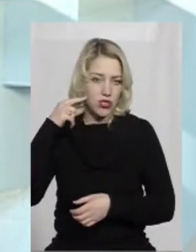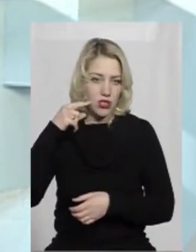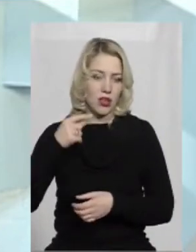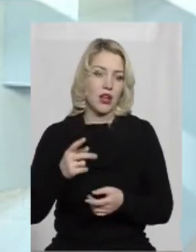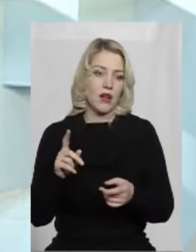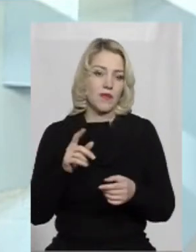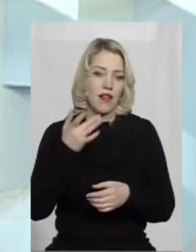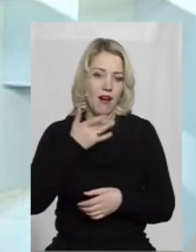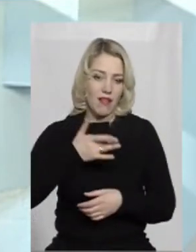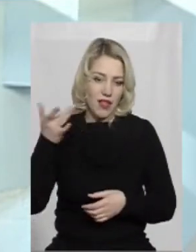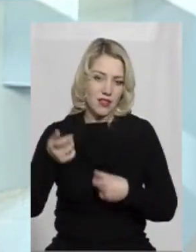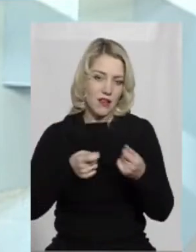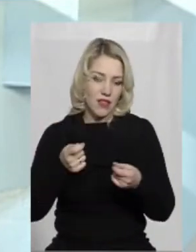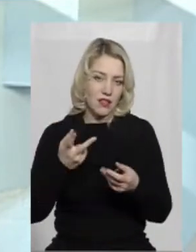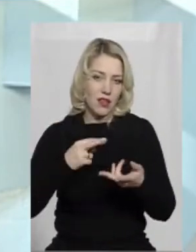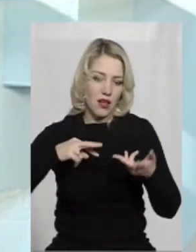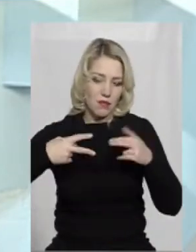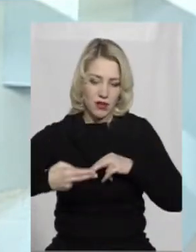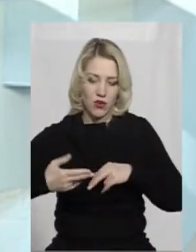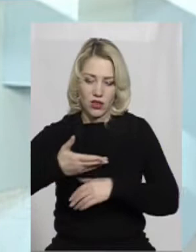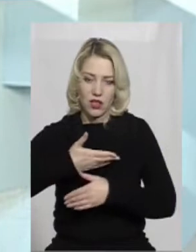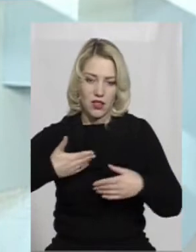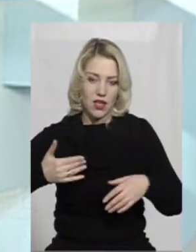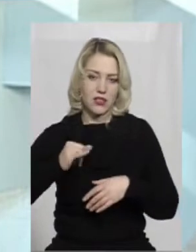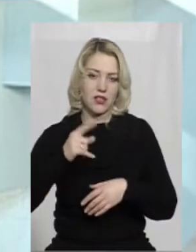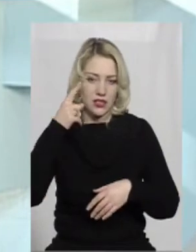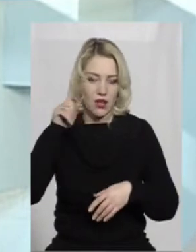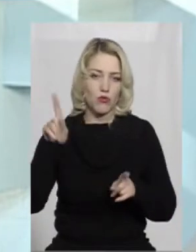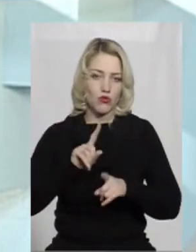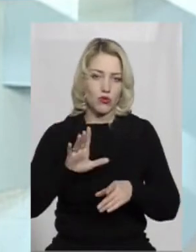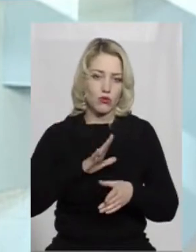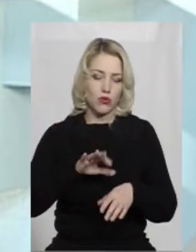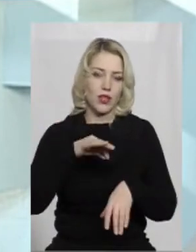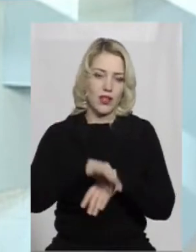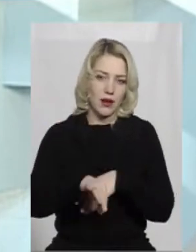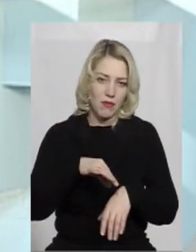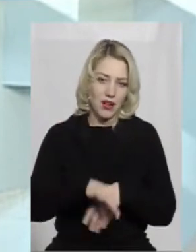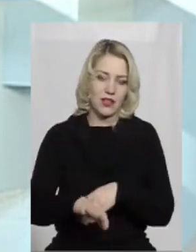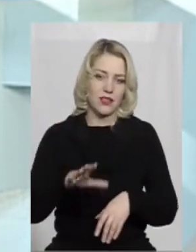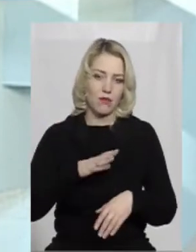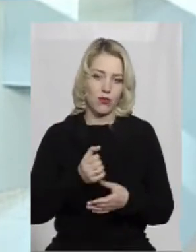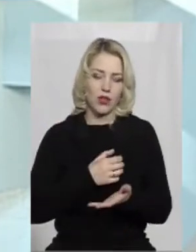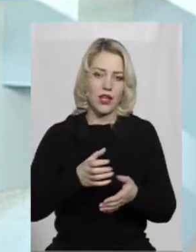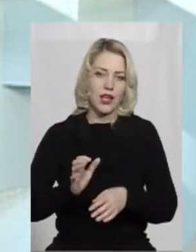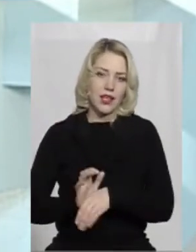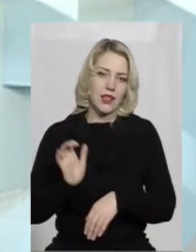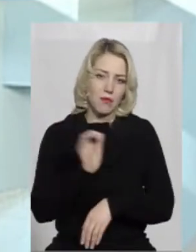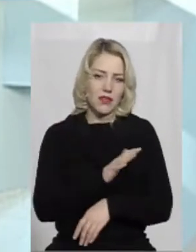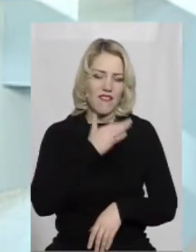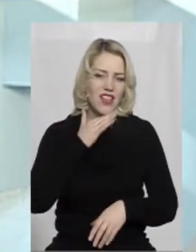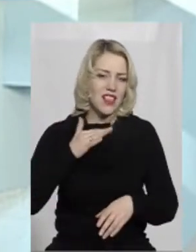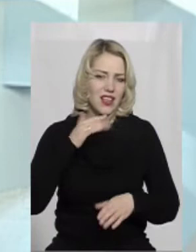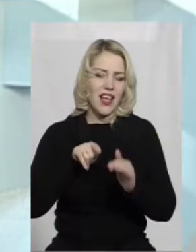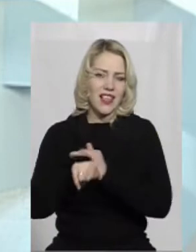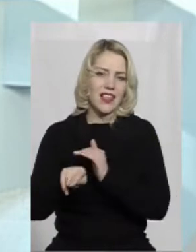влада, яка перетворила нас знаємо в що. Голодомори, репресії, депортації, велика еміграція всіх,